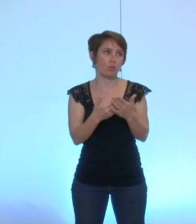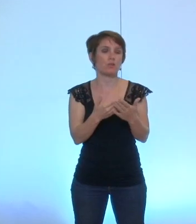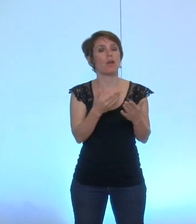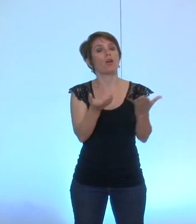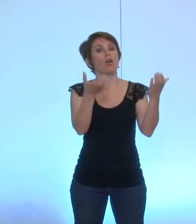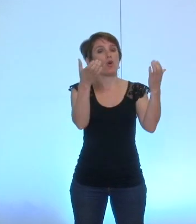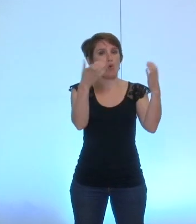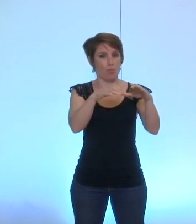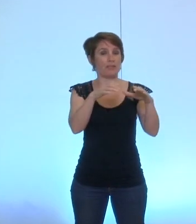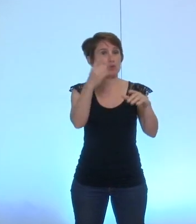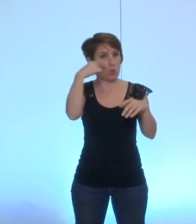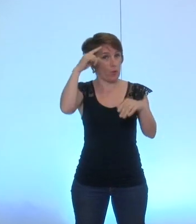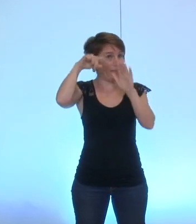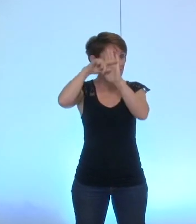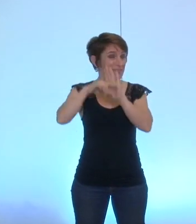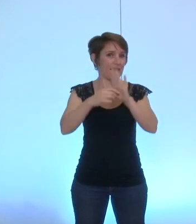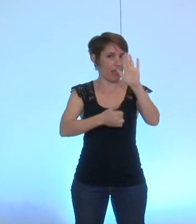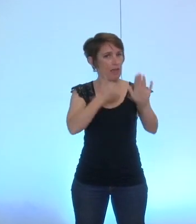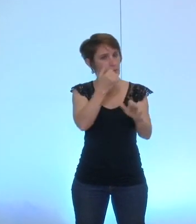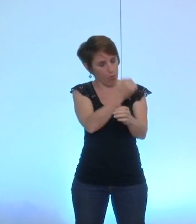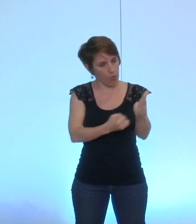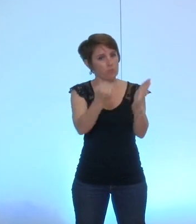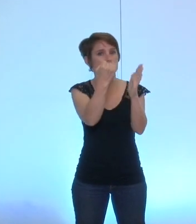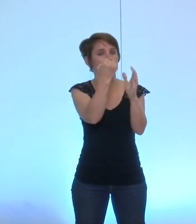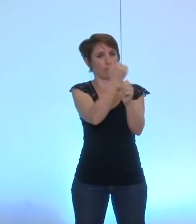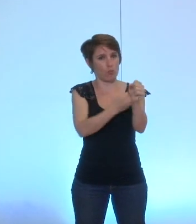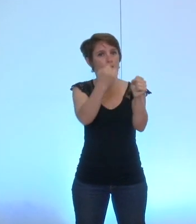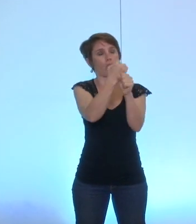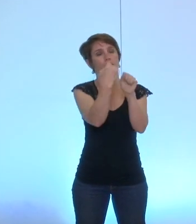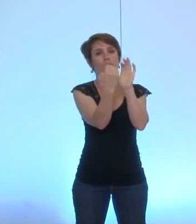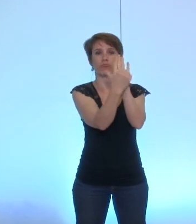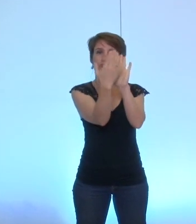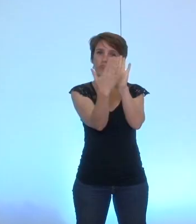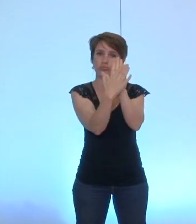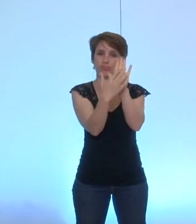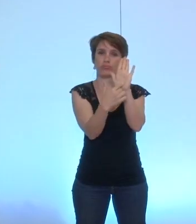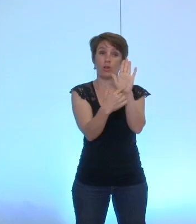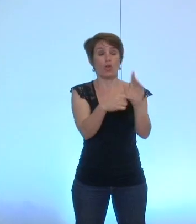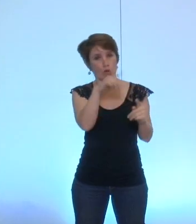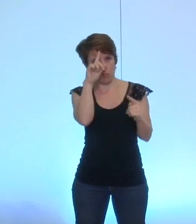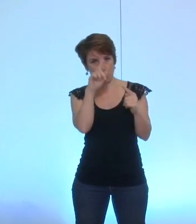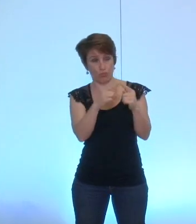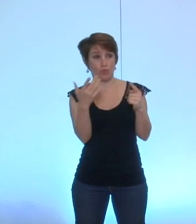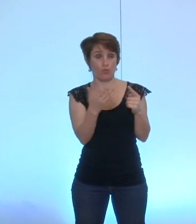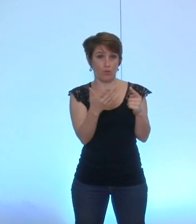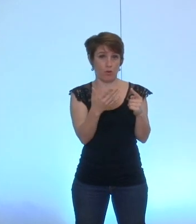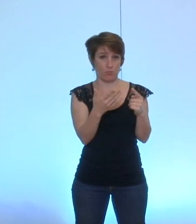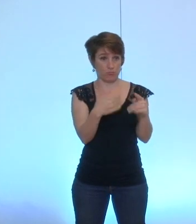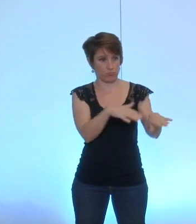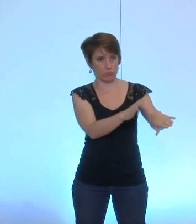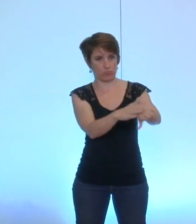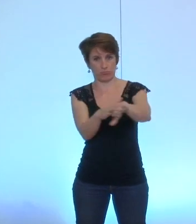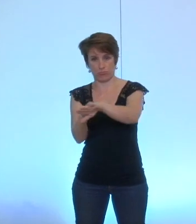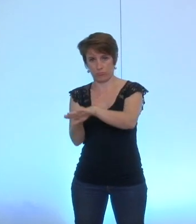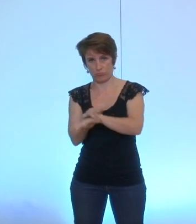éthique indépendante pour qu'elle puisse justement permettre non pas de juger mais de signaler à des élus qu'ils peuvent être en situation de